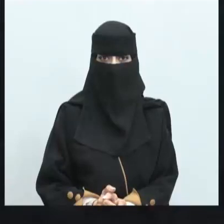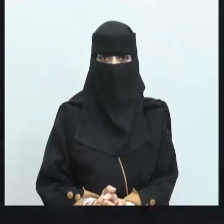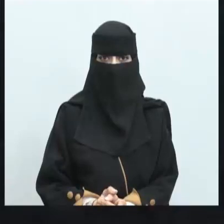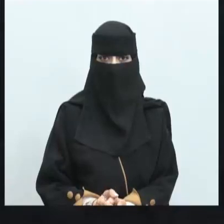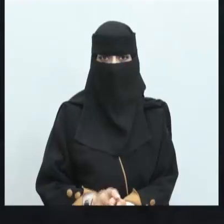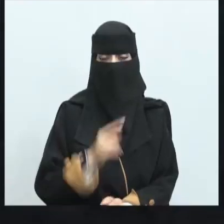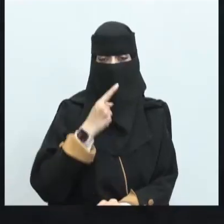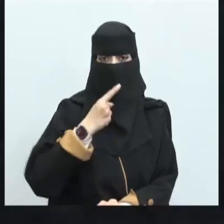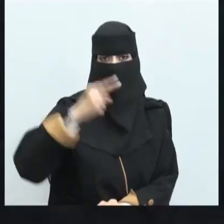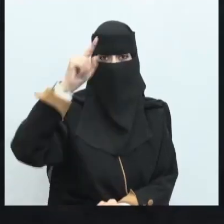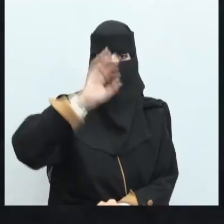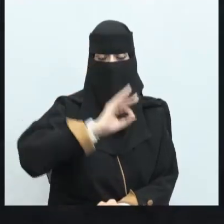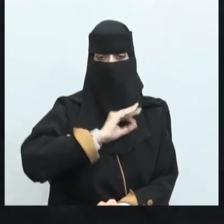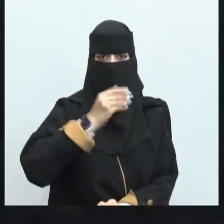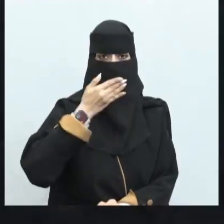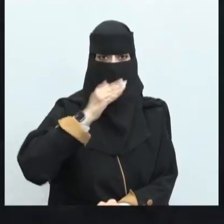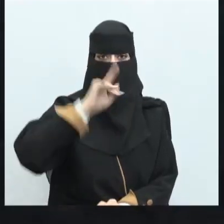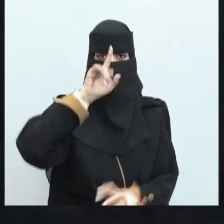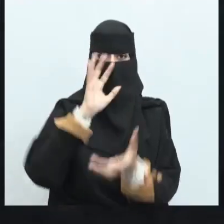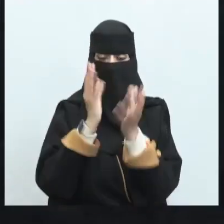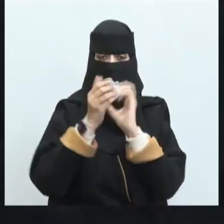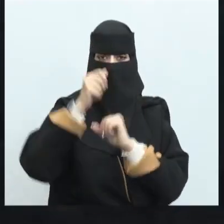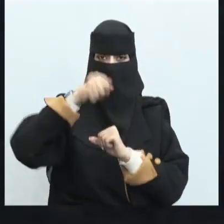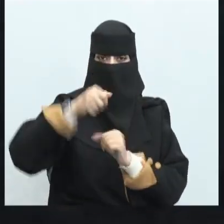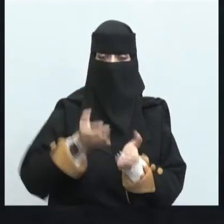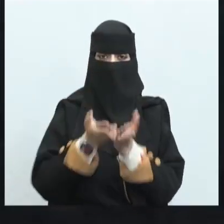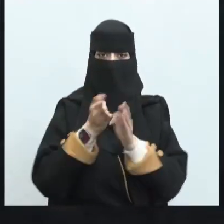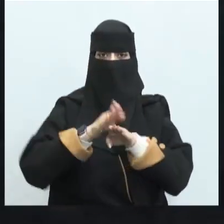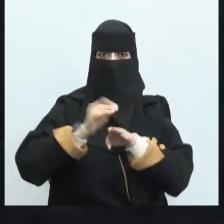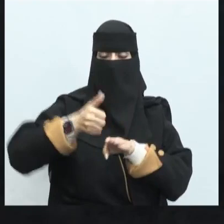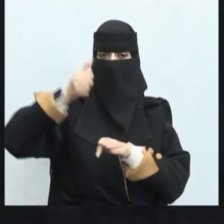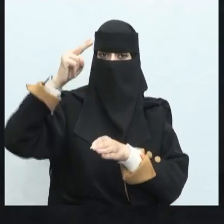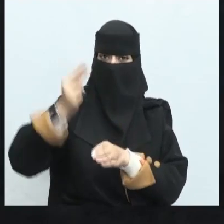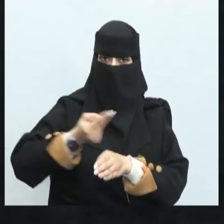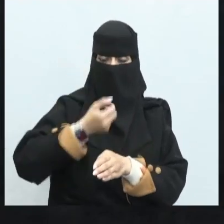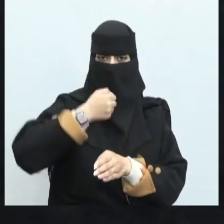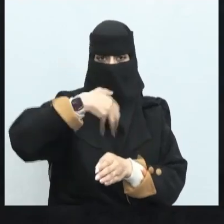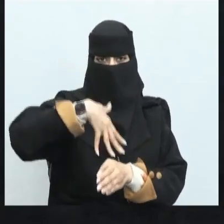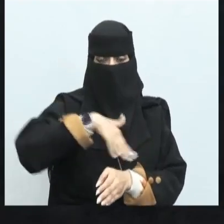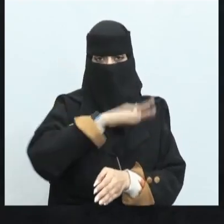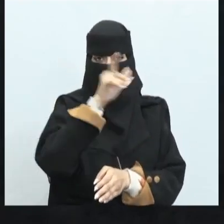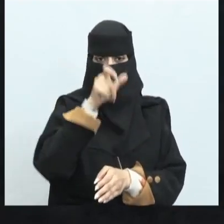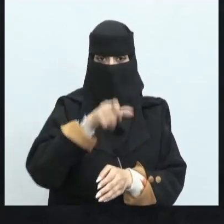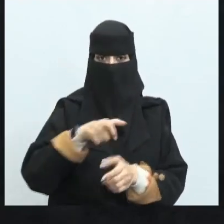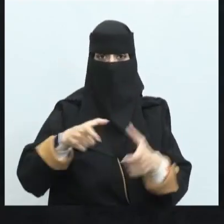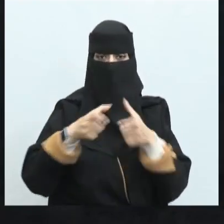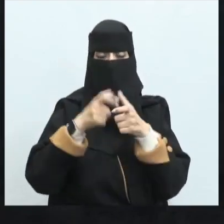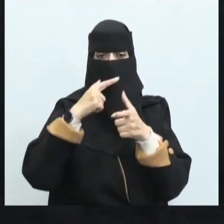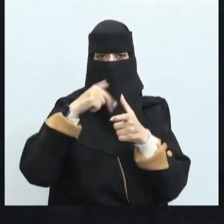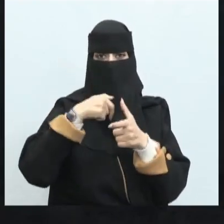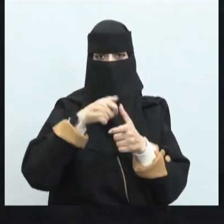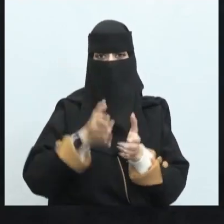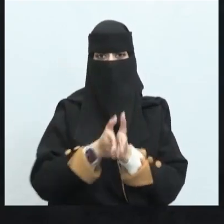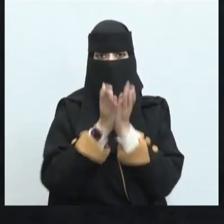بسم الله الرحمن الرحيم الحمد لله رب العالمين والصلاة والسلام على أشرف الأنبياء المرسلين نبينا محمد وعلى آله